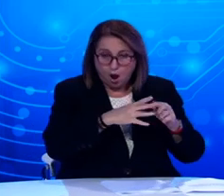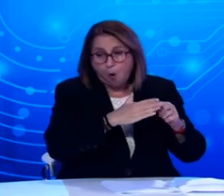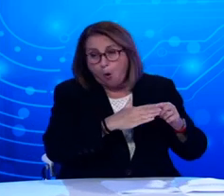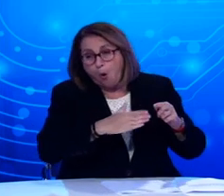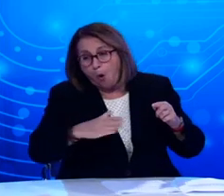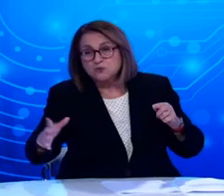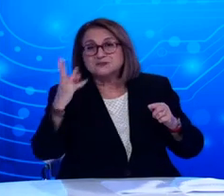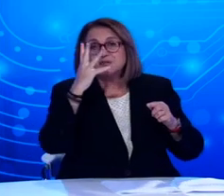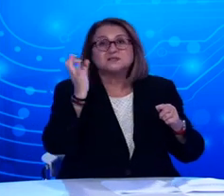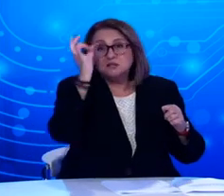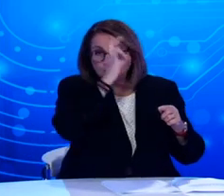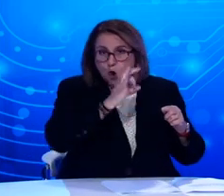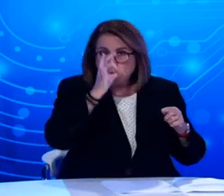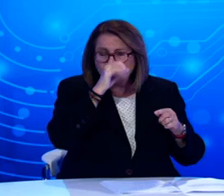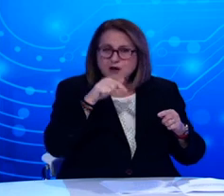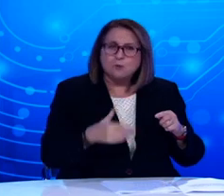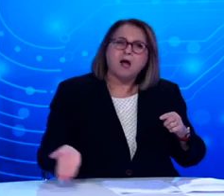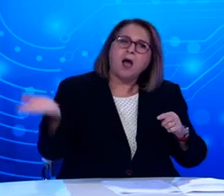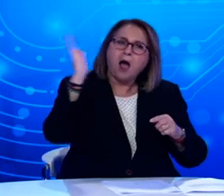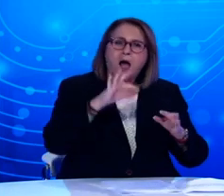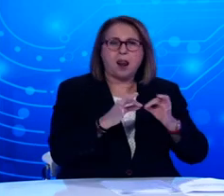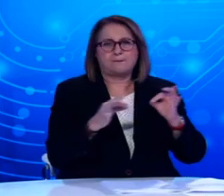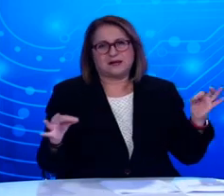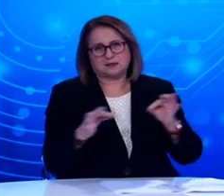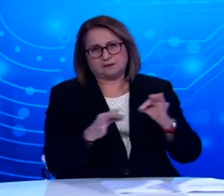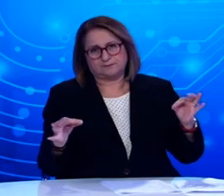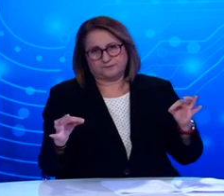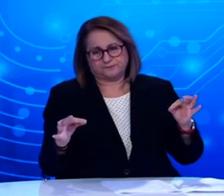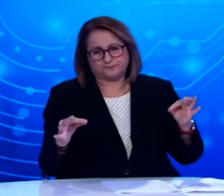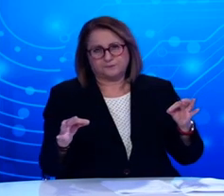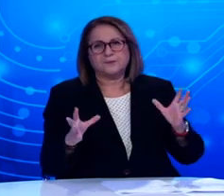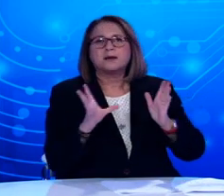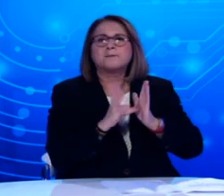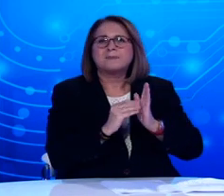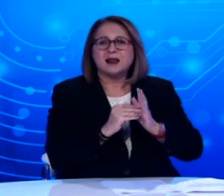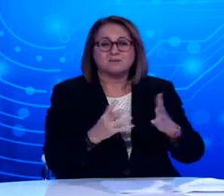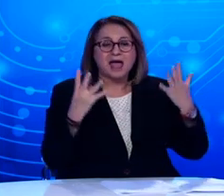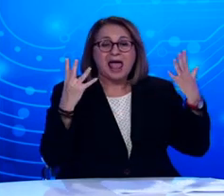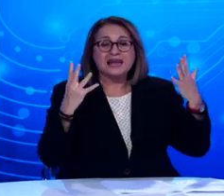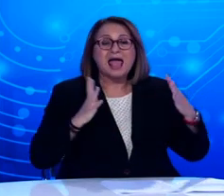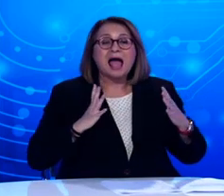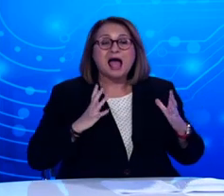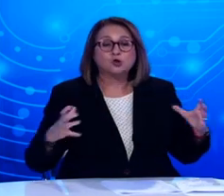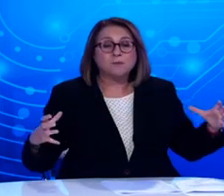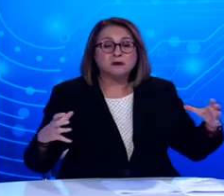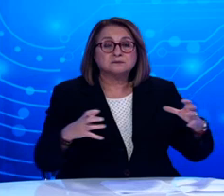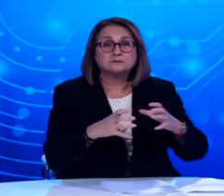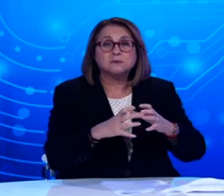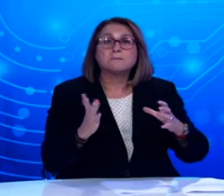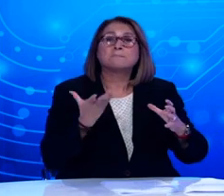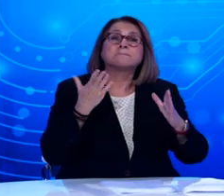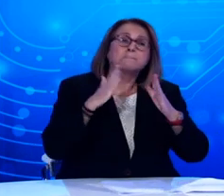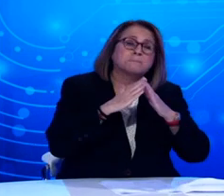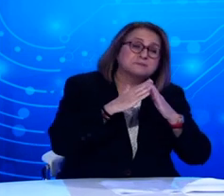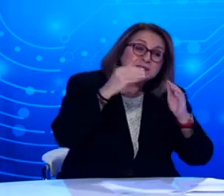Βρίου. Λαμβάνονται τα εξής επιπλέον περιοριστικά μέτρα. Θεσπίζεται ανώτατο όριο σε εννιά άτομα για τις συναθρήσεις σε κλειστούς και ανοιχτούς